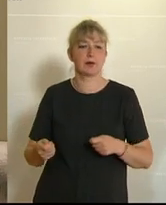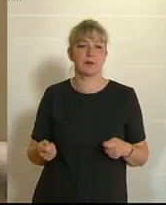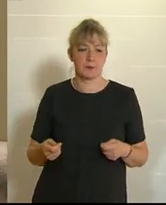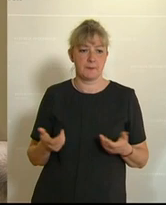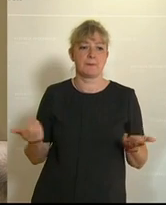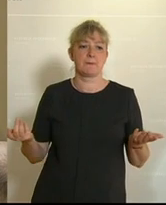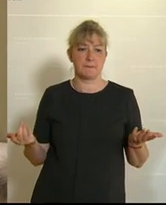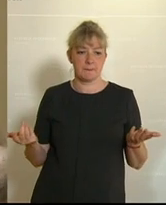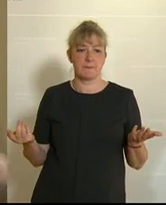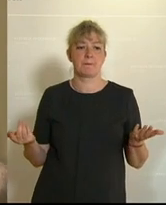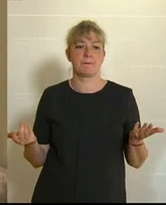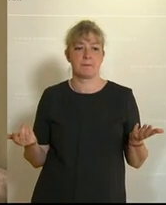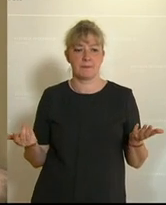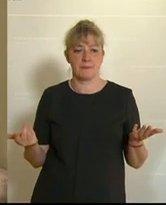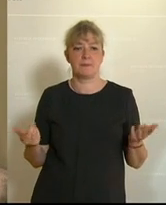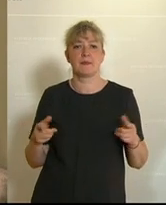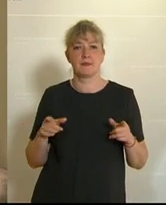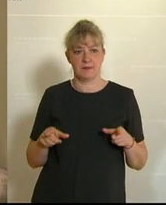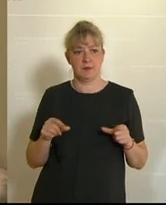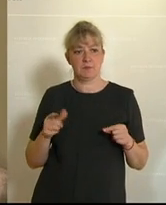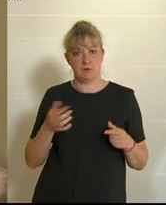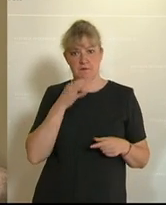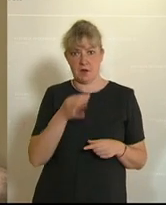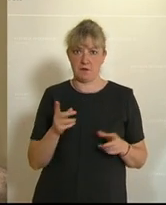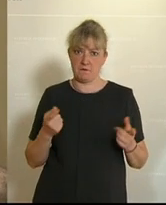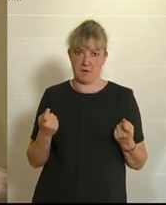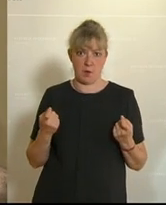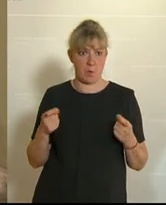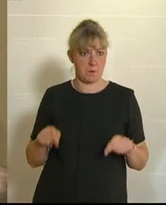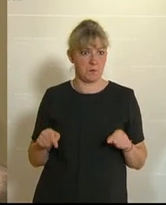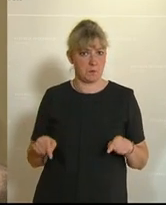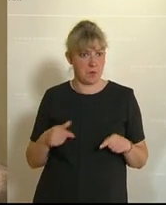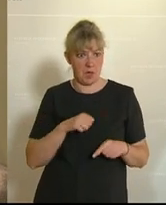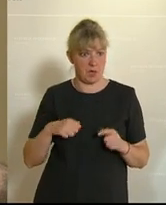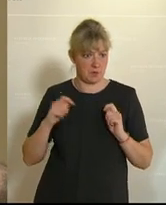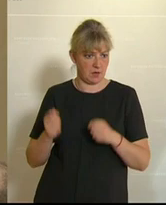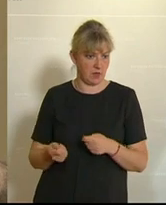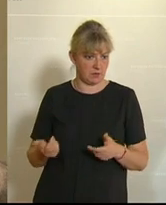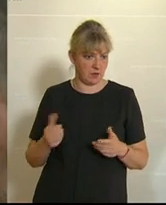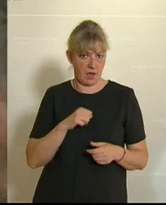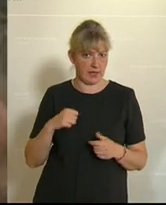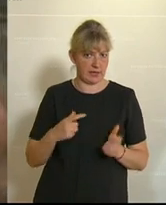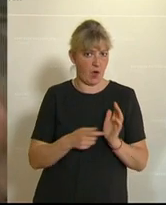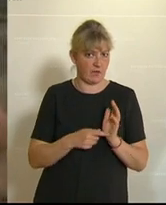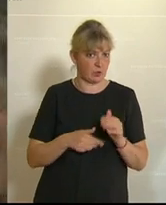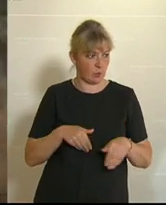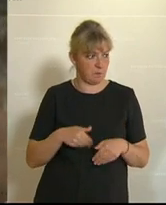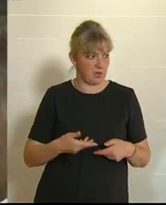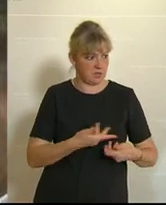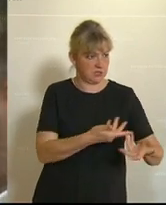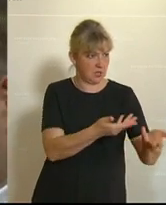Wie gesagt, es stellt sich hier wirklich die Frage, warum man hier einen eigenen Antrag, eine eigene Aufforderung an den Minister